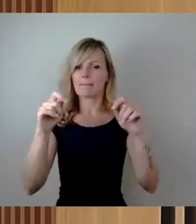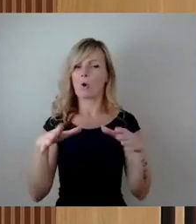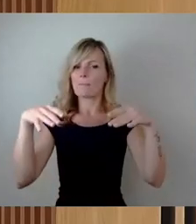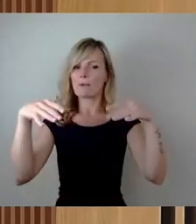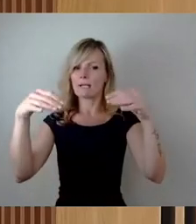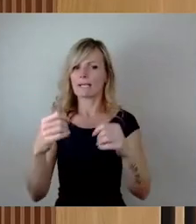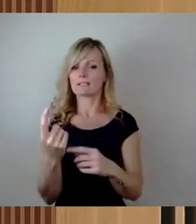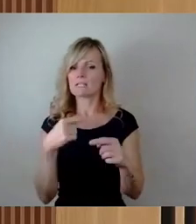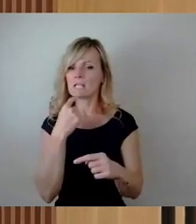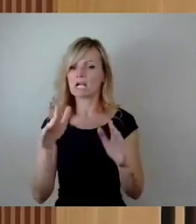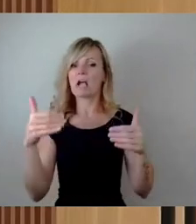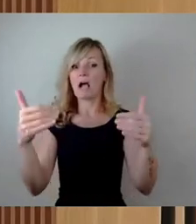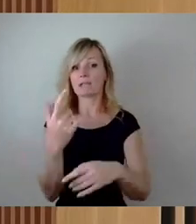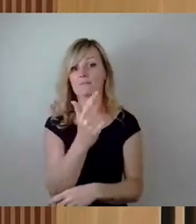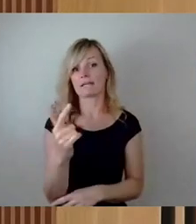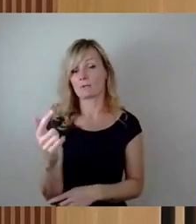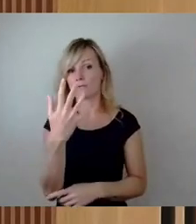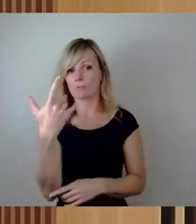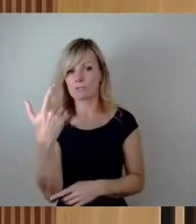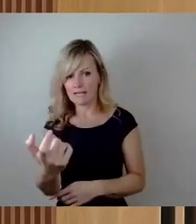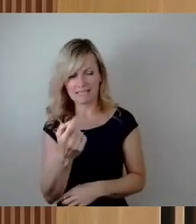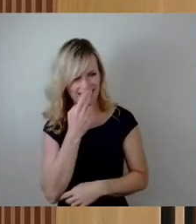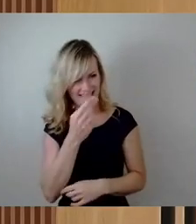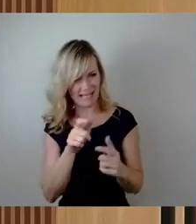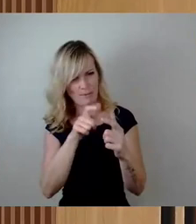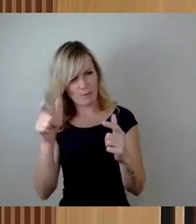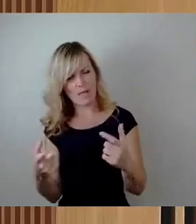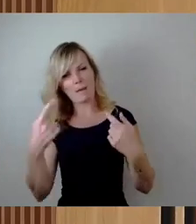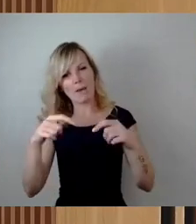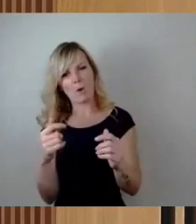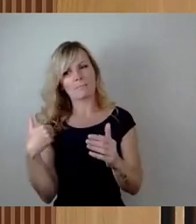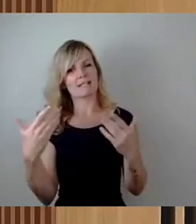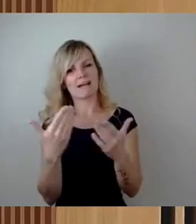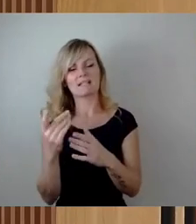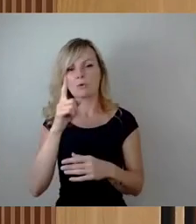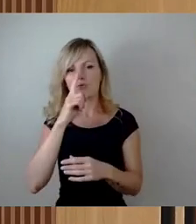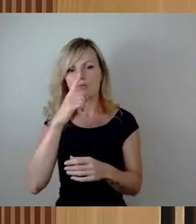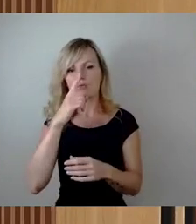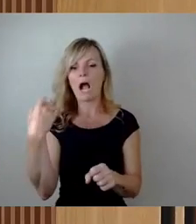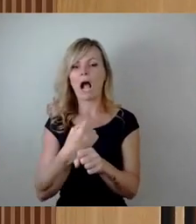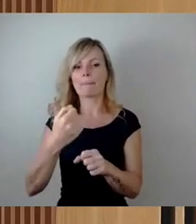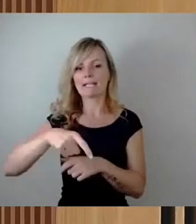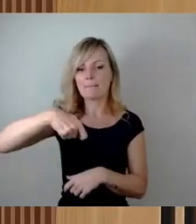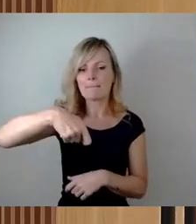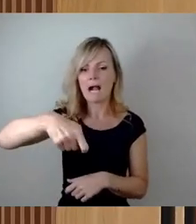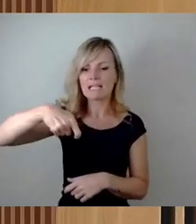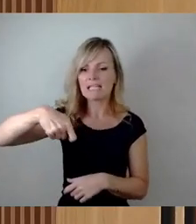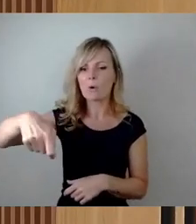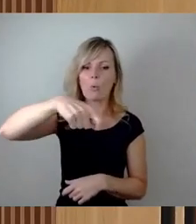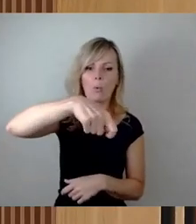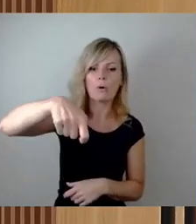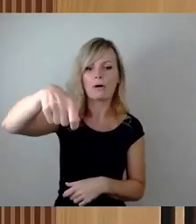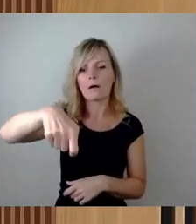kolportiert und die einzigen Bauaktivitäten, die jetzt auf der Brücke stattgefunden hatten, waren Markierungsarbeiten zugunsten eines Verkehrsversuches. Deshalb